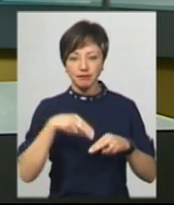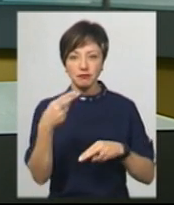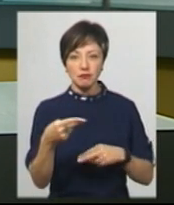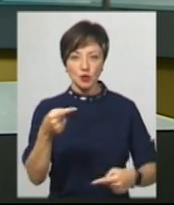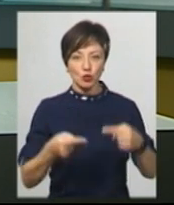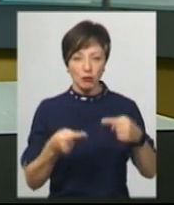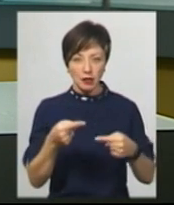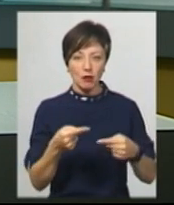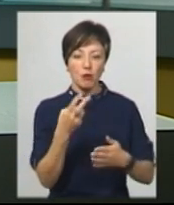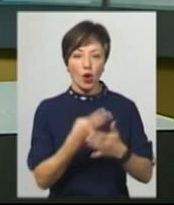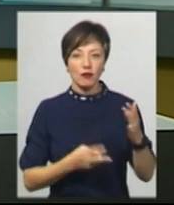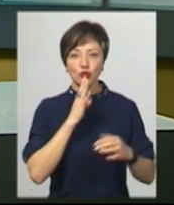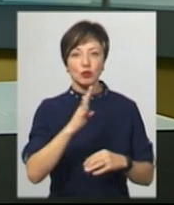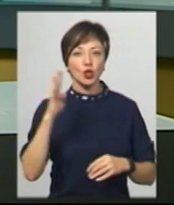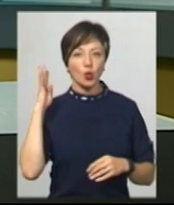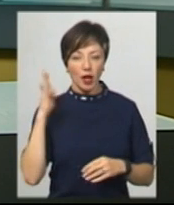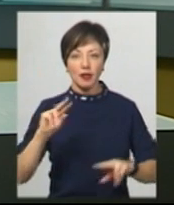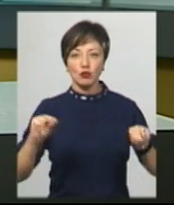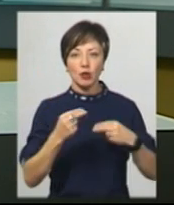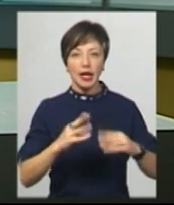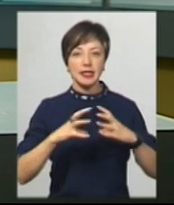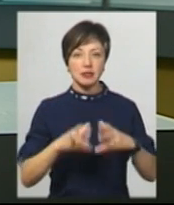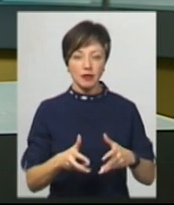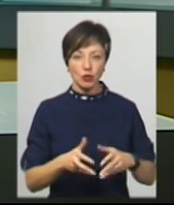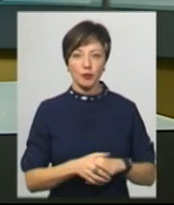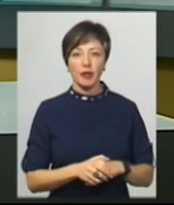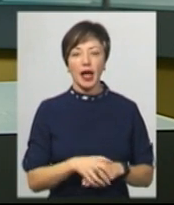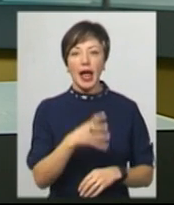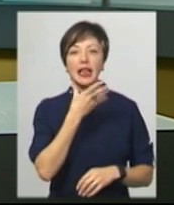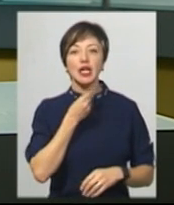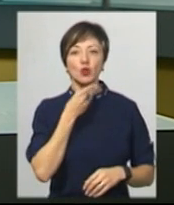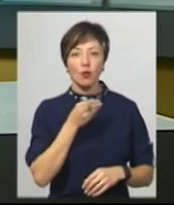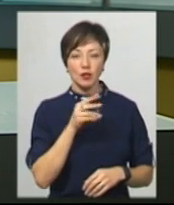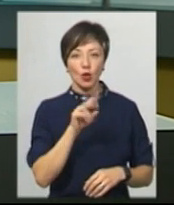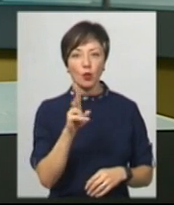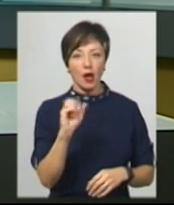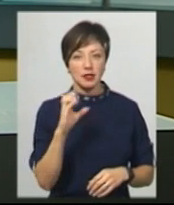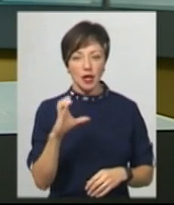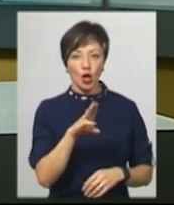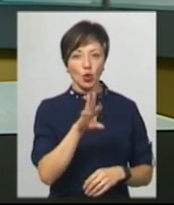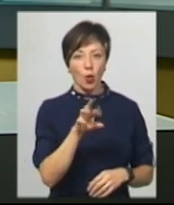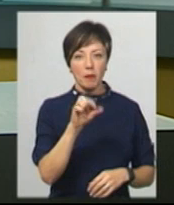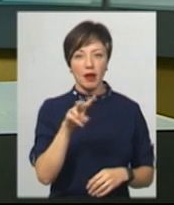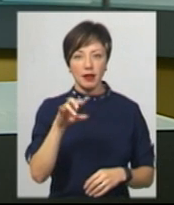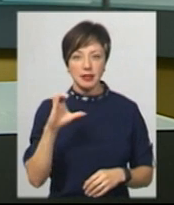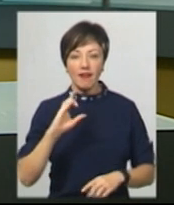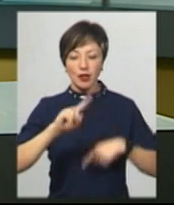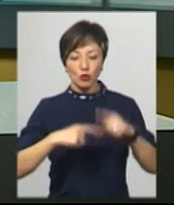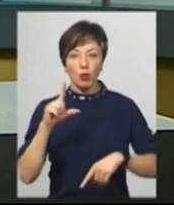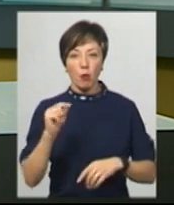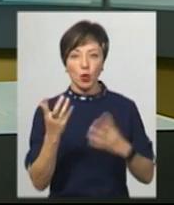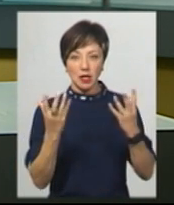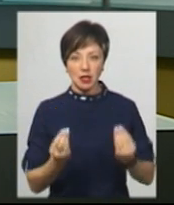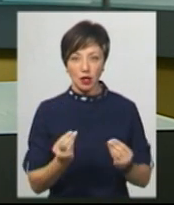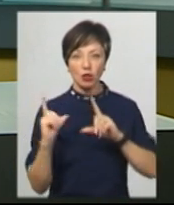суперником, якому програв 4 роки тому на Чемпіонаті світу – Литовцем Лукасом Кобілісом. У наступний понеділок спортсмени та їхній